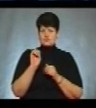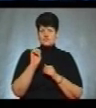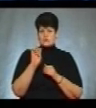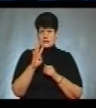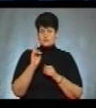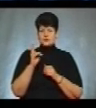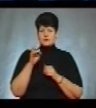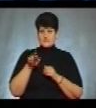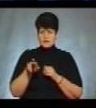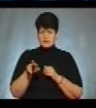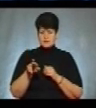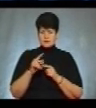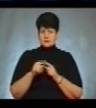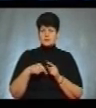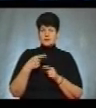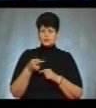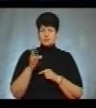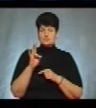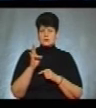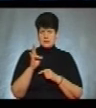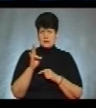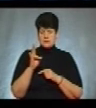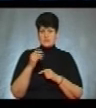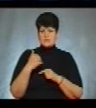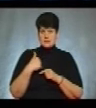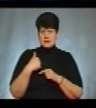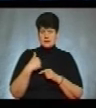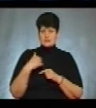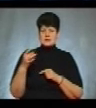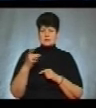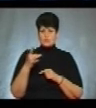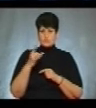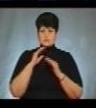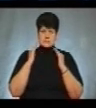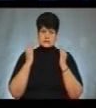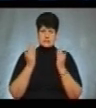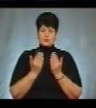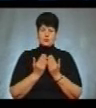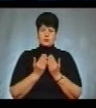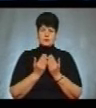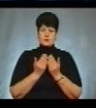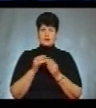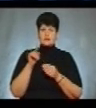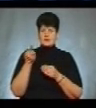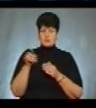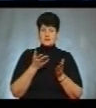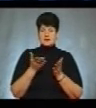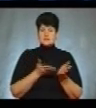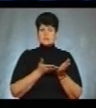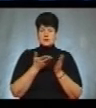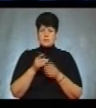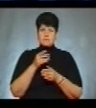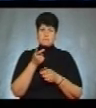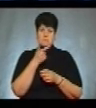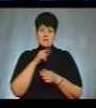квітня, наступну неділю, я на республіканському стадіоні, саме там, де запропонував пан